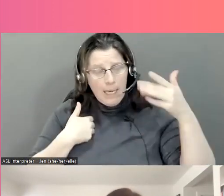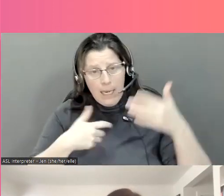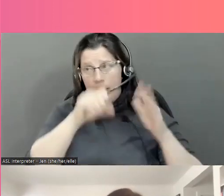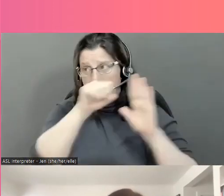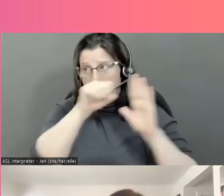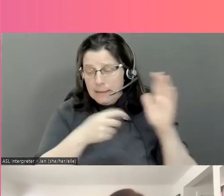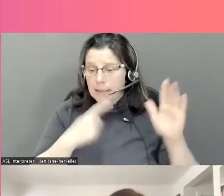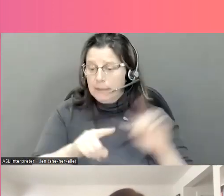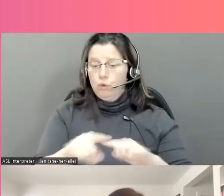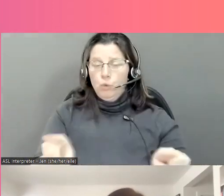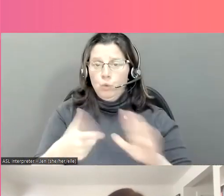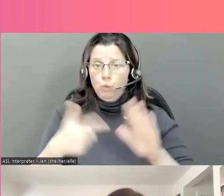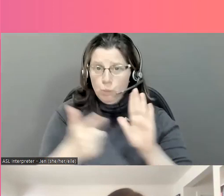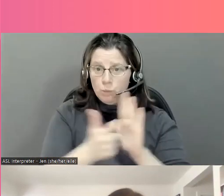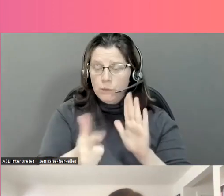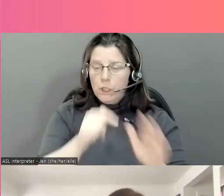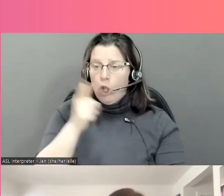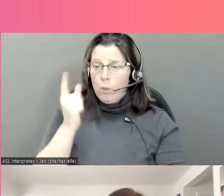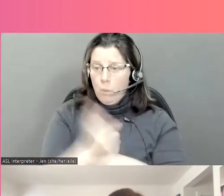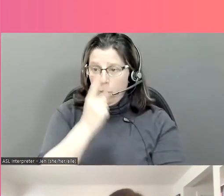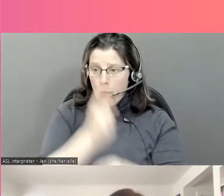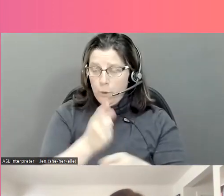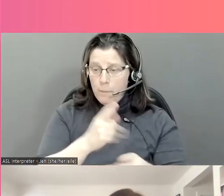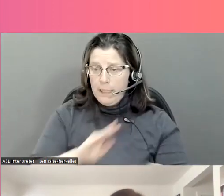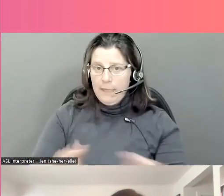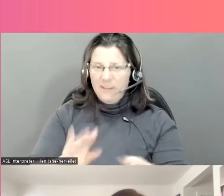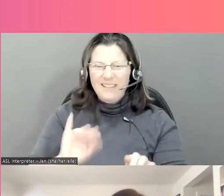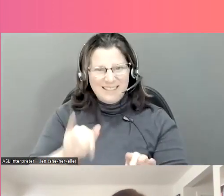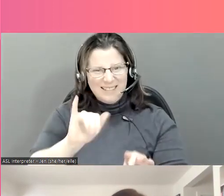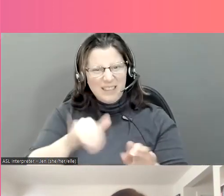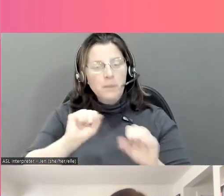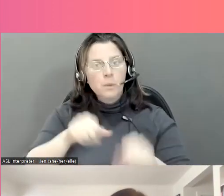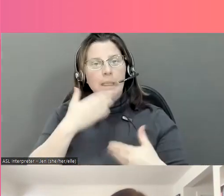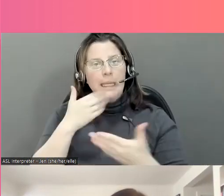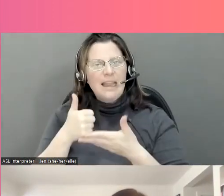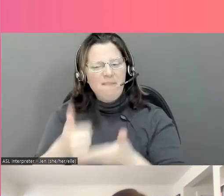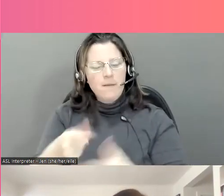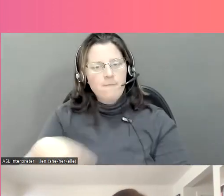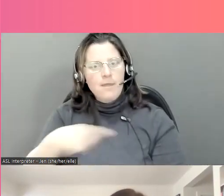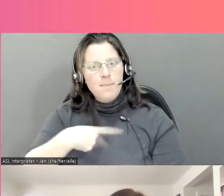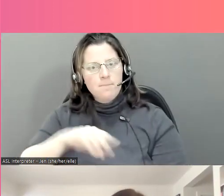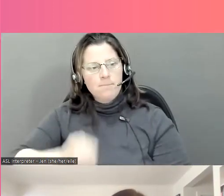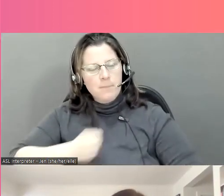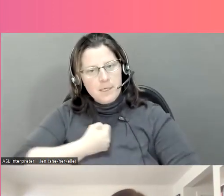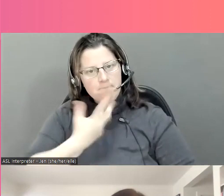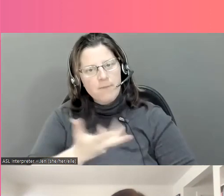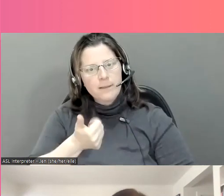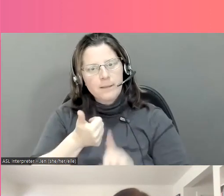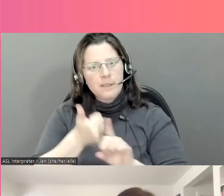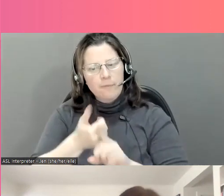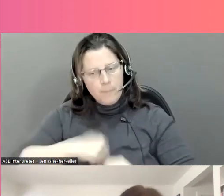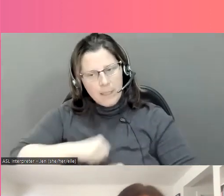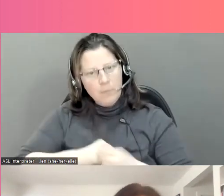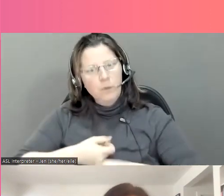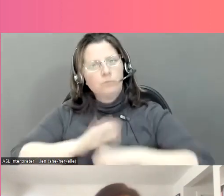indiqué que ceci est un comportement inapproprié, qu'il est illégal, ce serait un outil très très utile qui permettrait aux jeunes de s